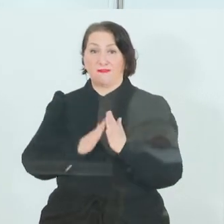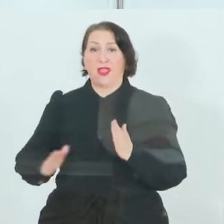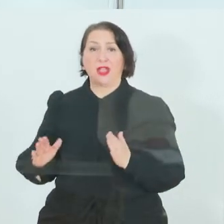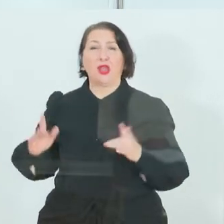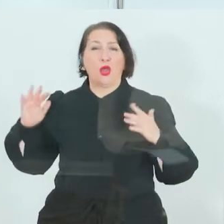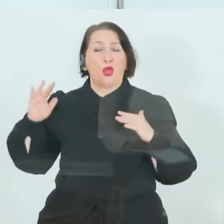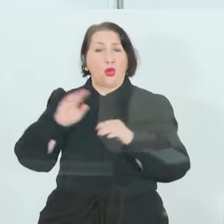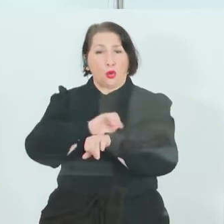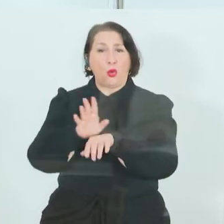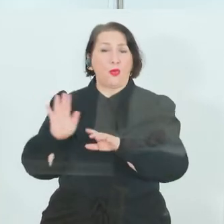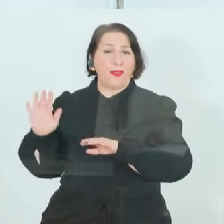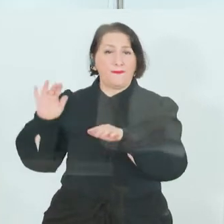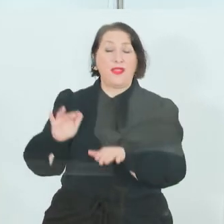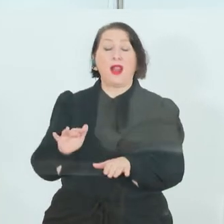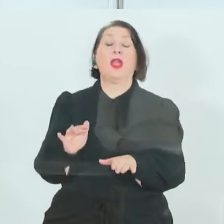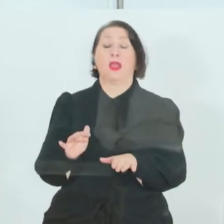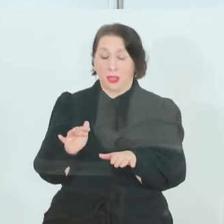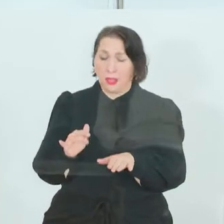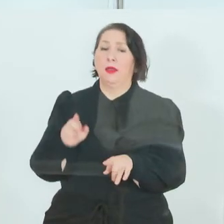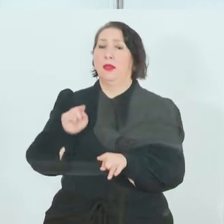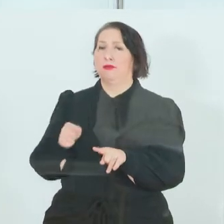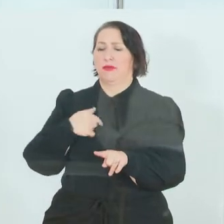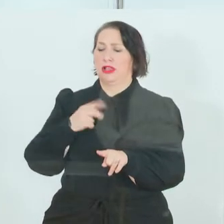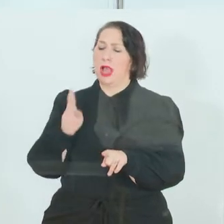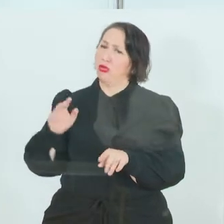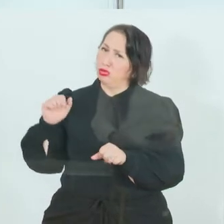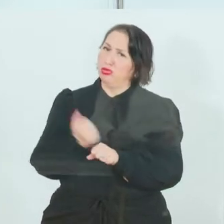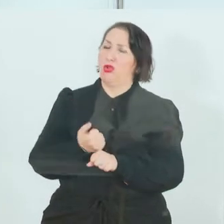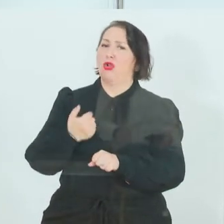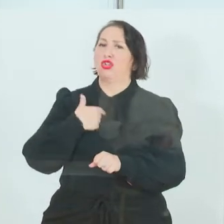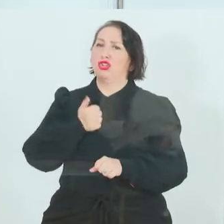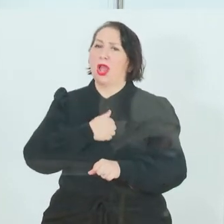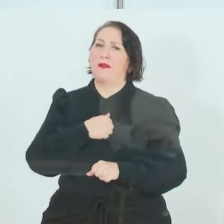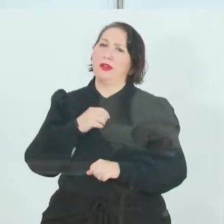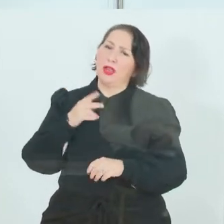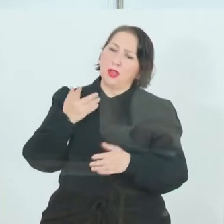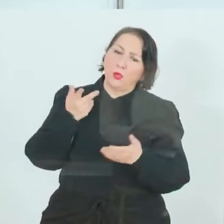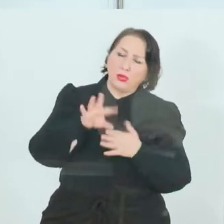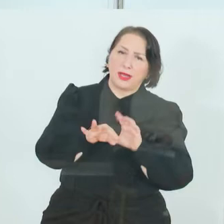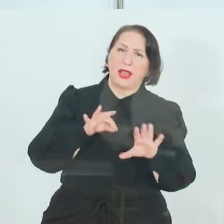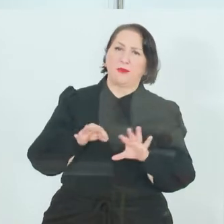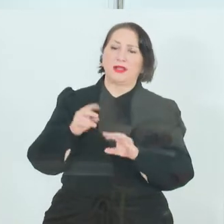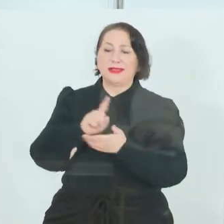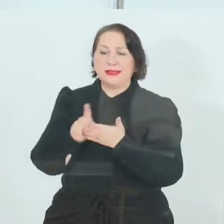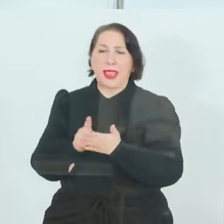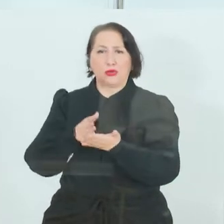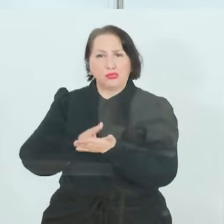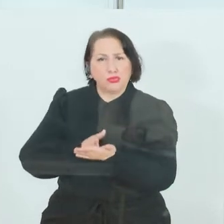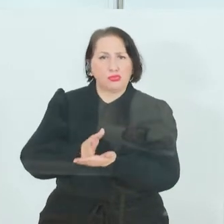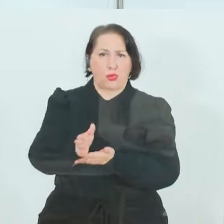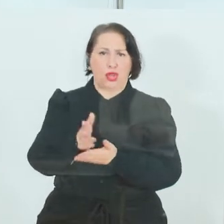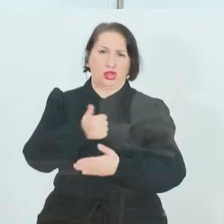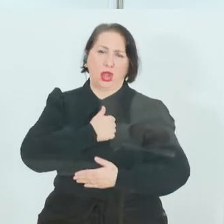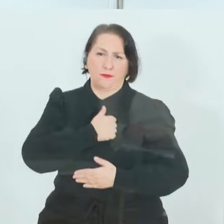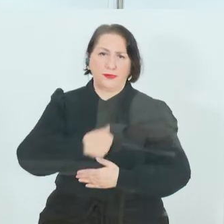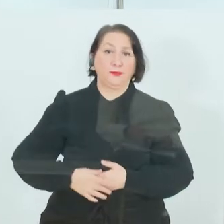dass wir es hier auch schaffen werden, möglichst viele Unternehmen gut durch diese Zeit durchzutragen. Diese Hilfsmaßnahmen sind aus